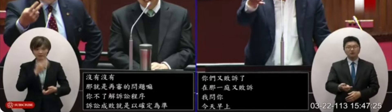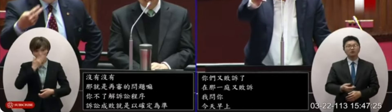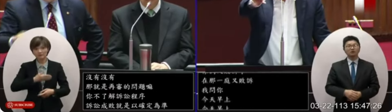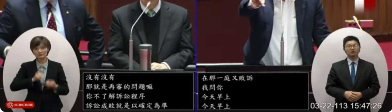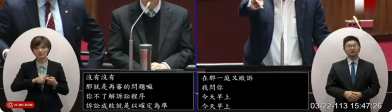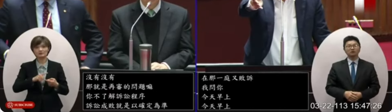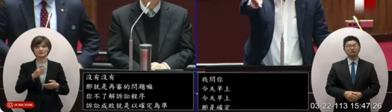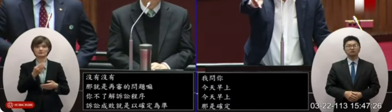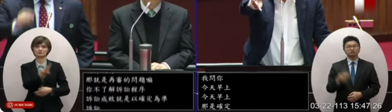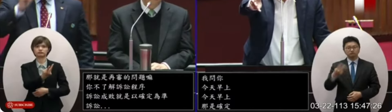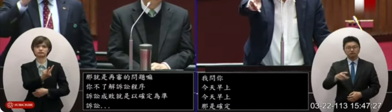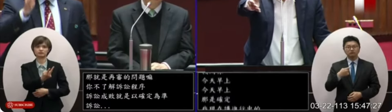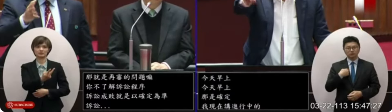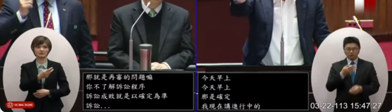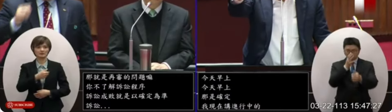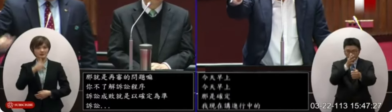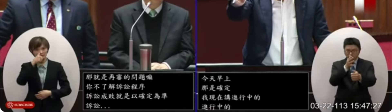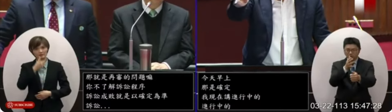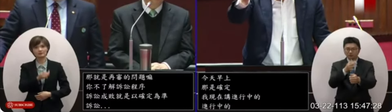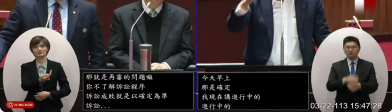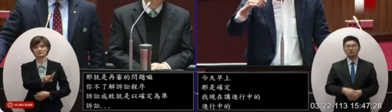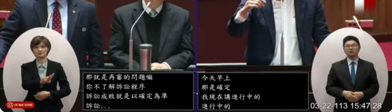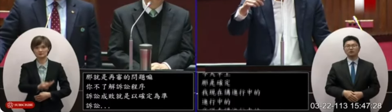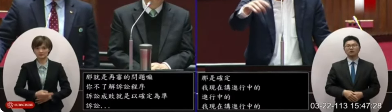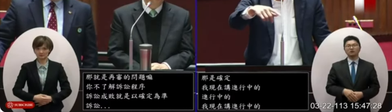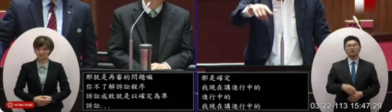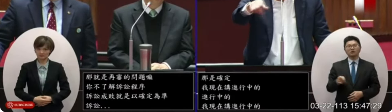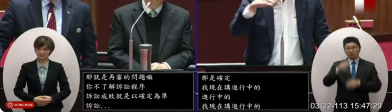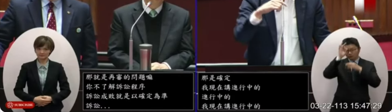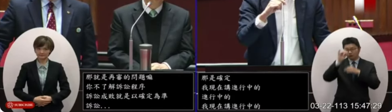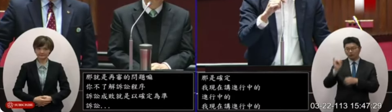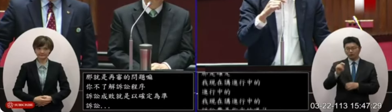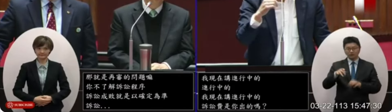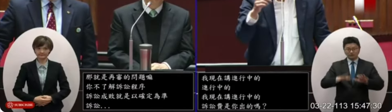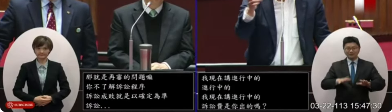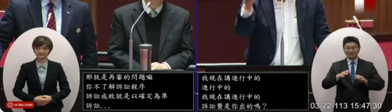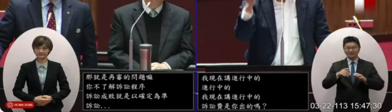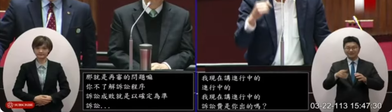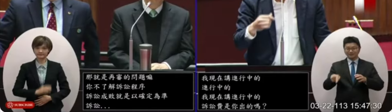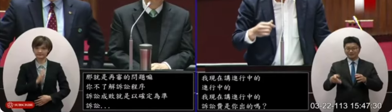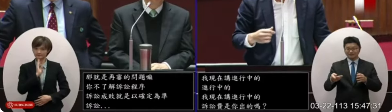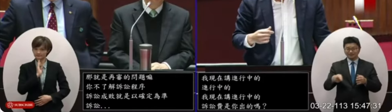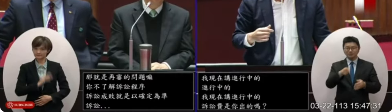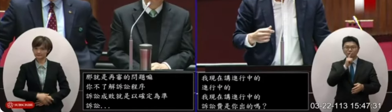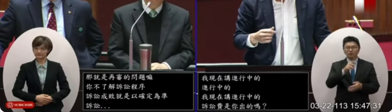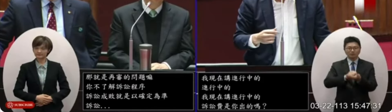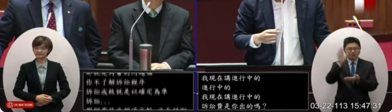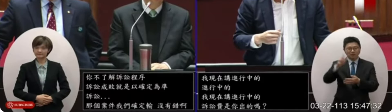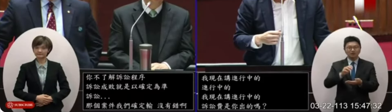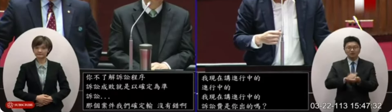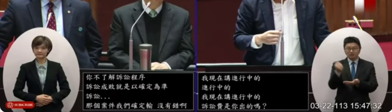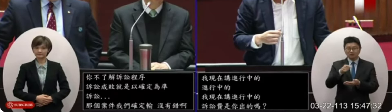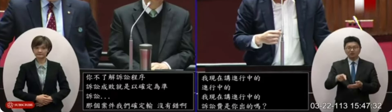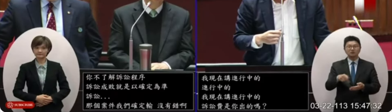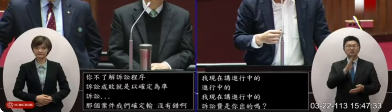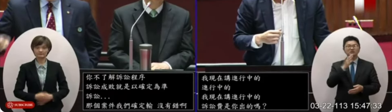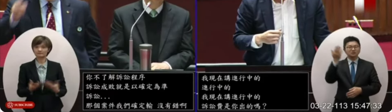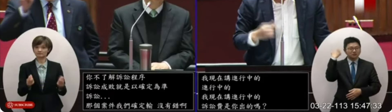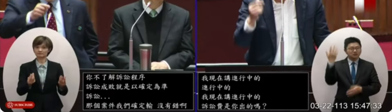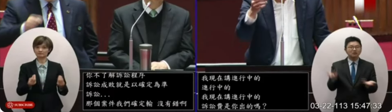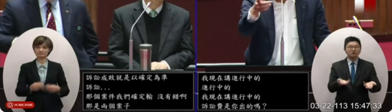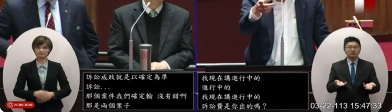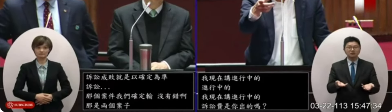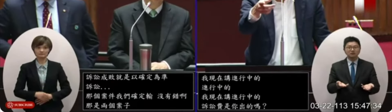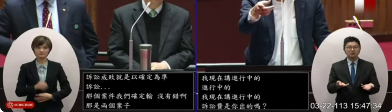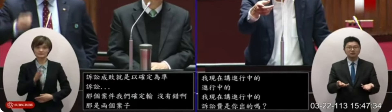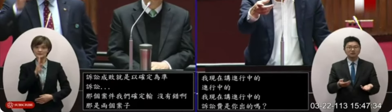那是兩個參選我跟你請教鳳凰雲那個事情你今天早上跟記者講說你跟記者說喔那個是前朝事你有這樣講嗎沒有前